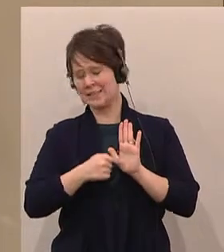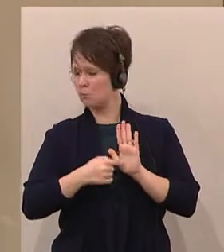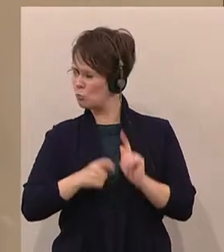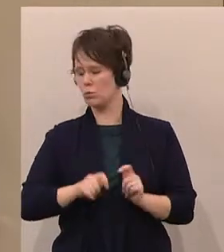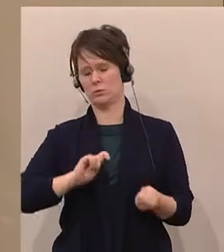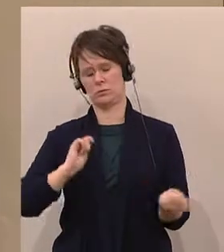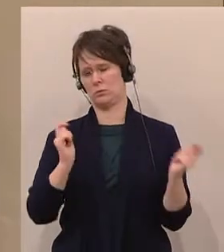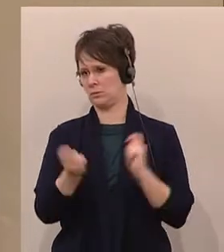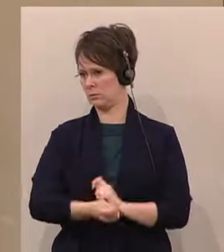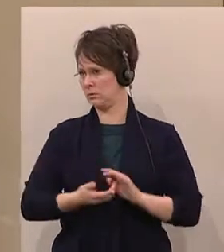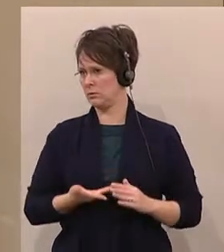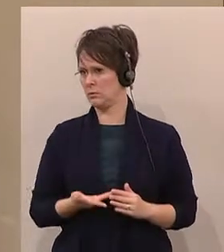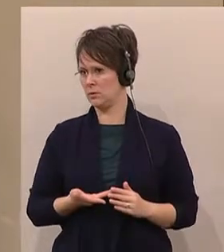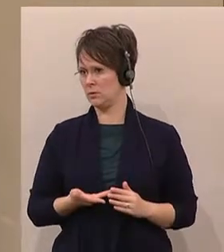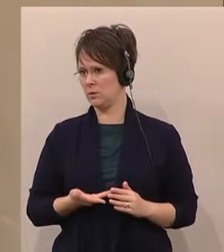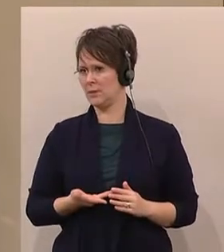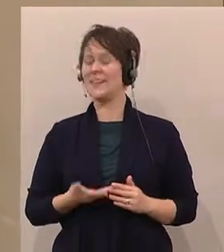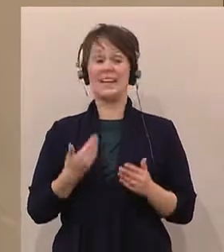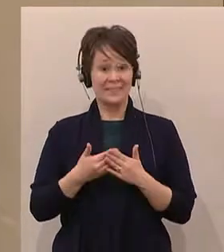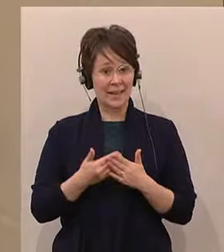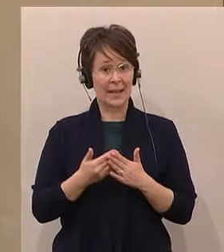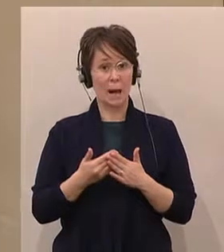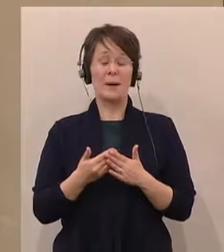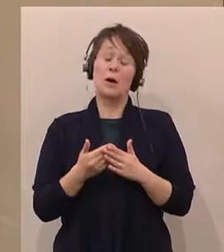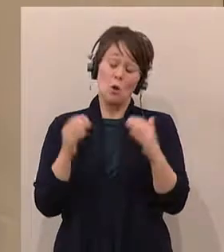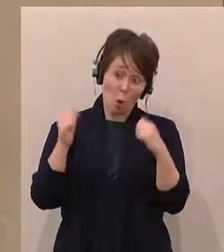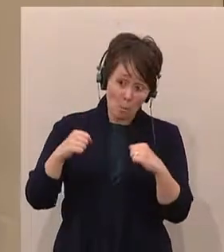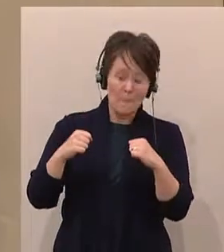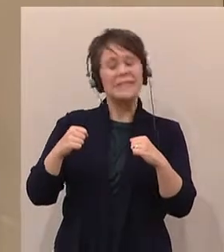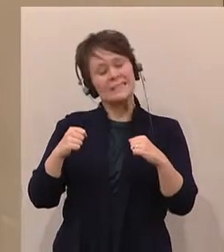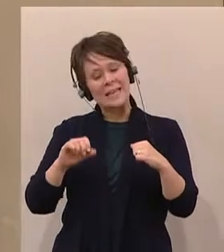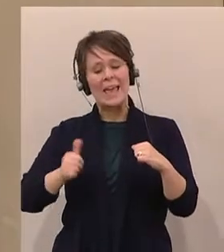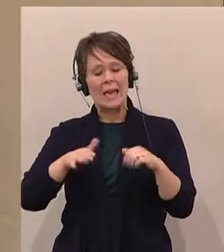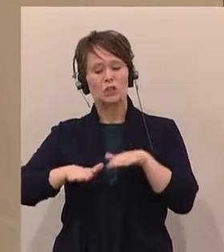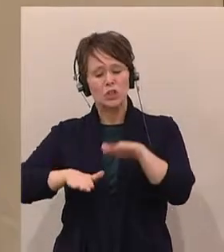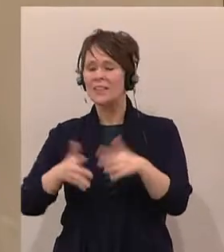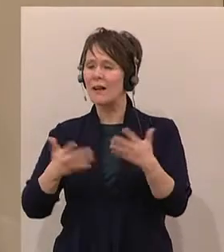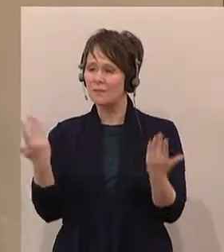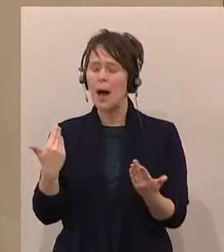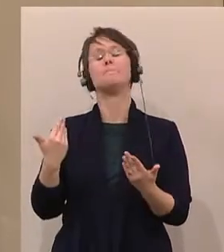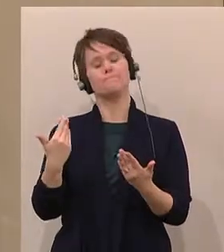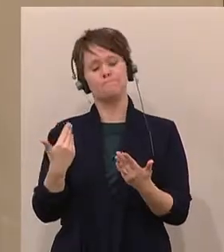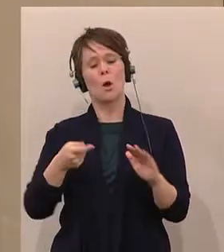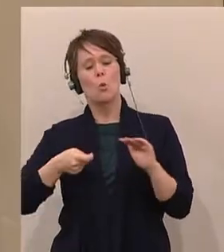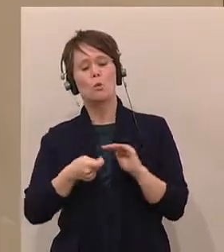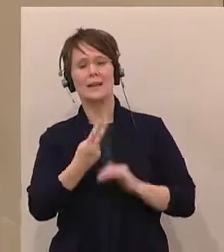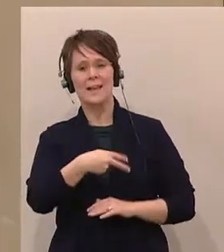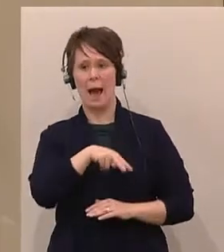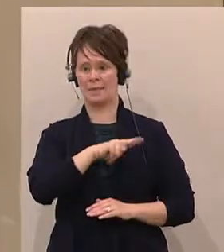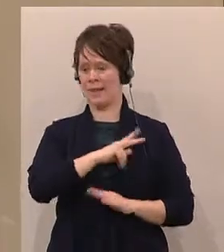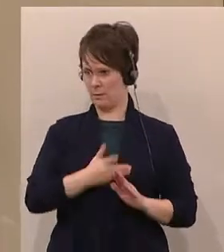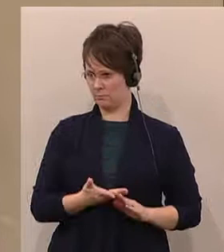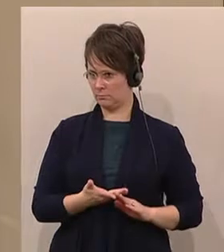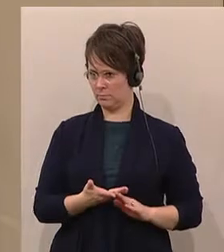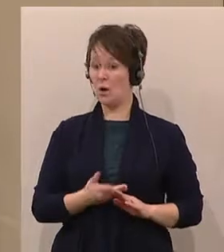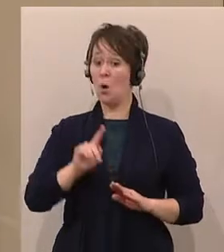war für uns die Unterhaltsgarantie als kleinster gemeinsamer Nenner, als erster Schritt in die richtige Richtung, dass wir dann letztendlich zu